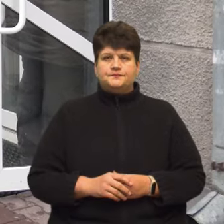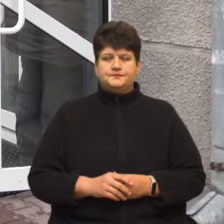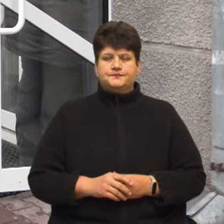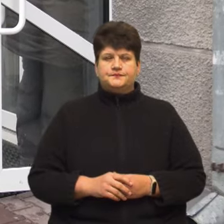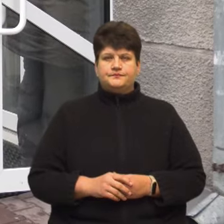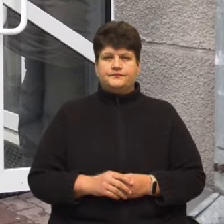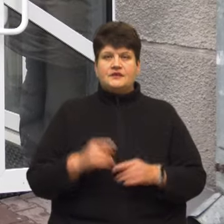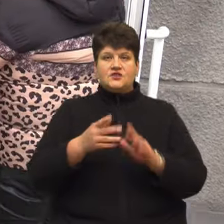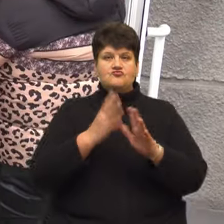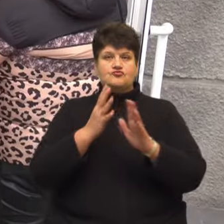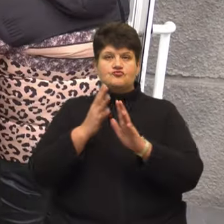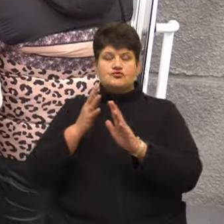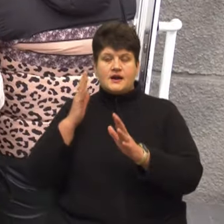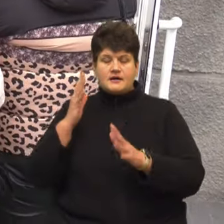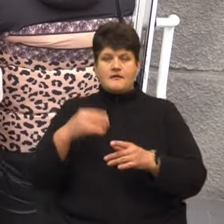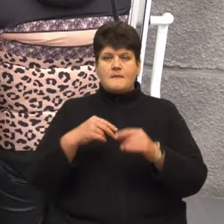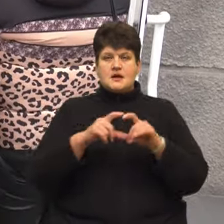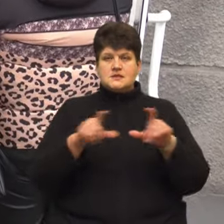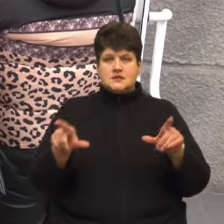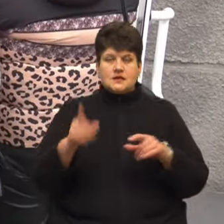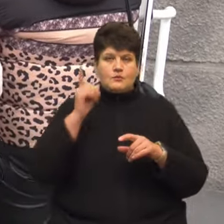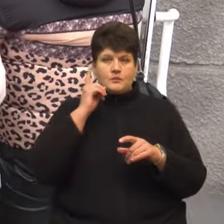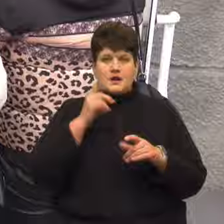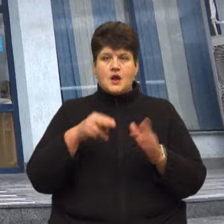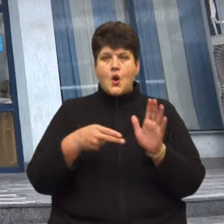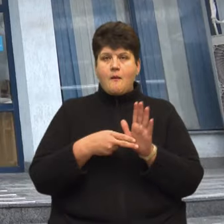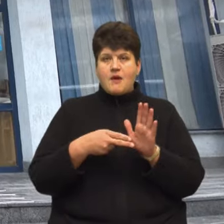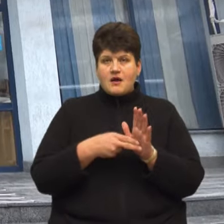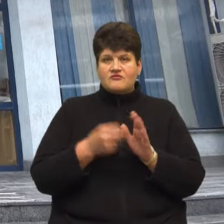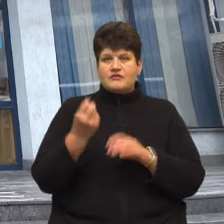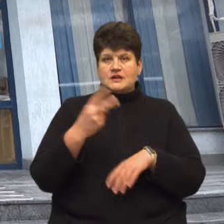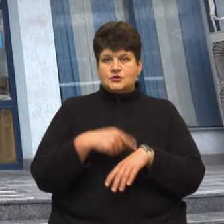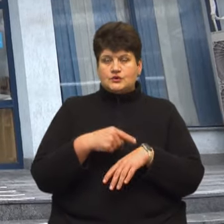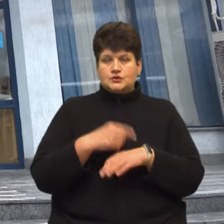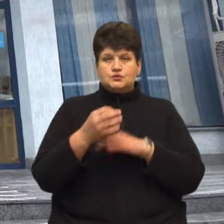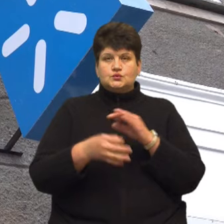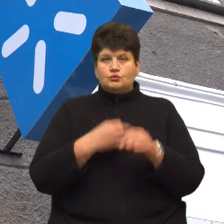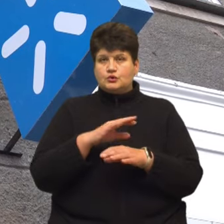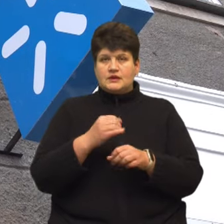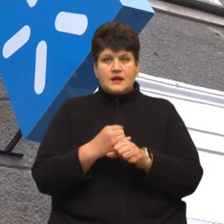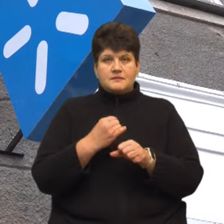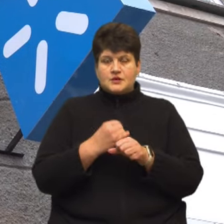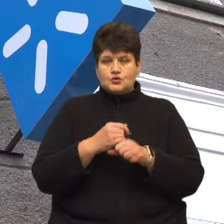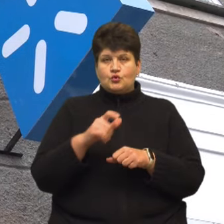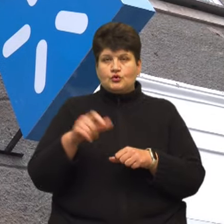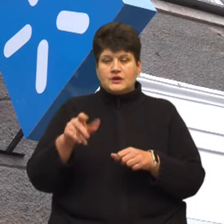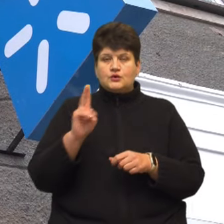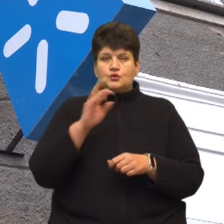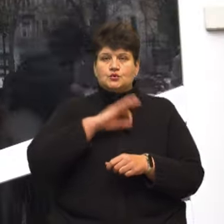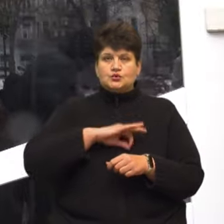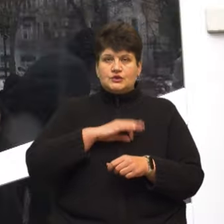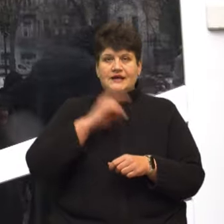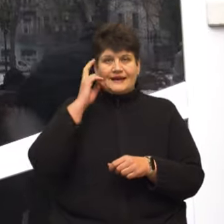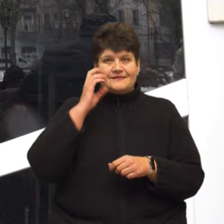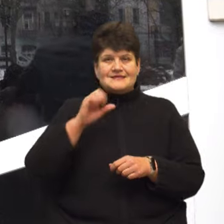Такі черги до магазинів мобільних операторів у Тернополі о 12-й годині. Понадобу не працює мобільний зв'язок у людей, які користуються послагми